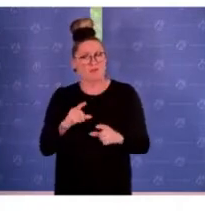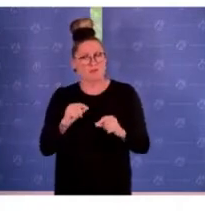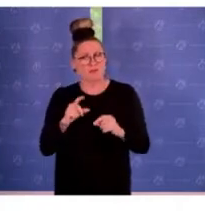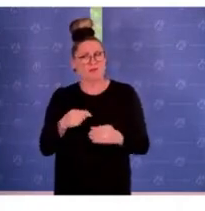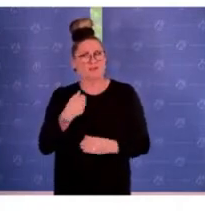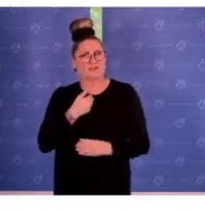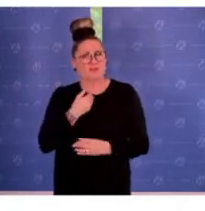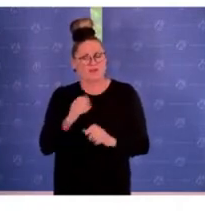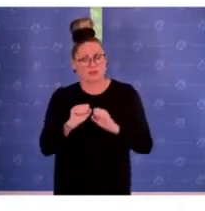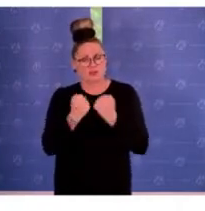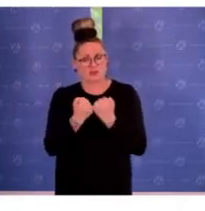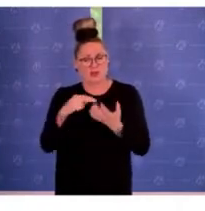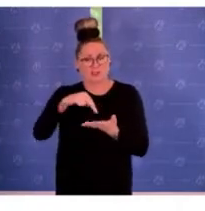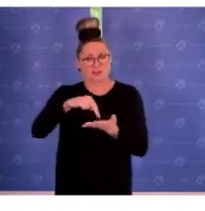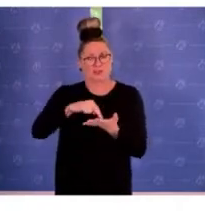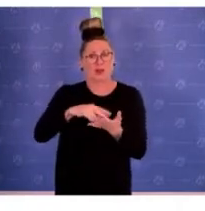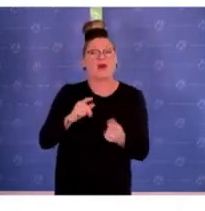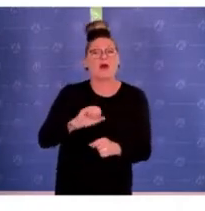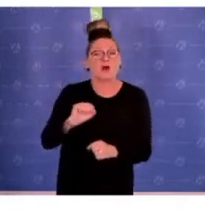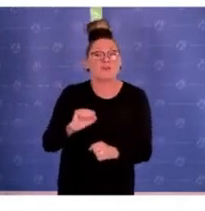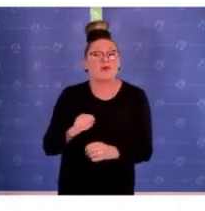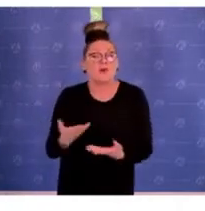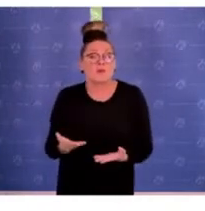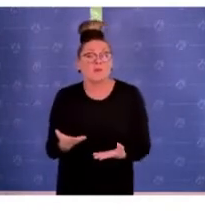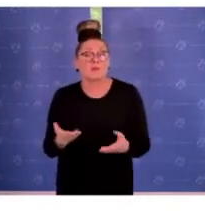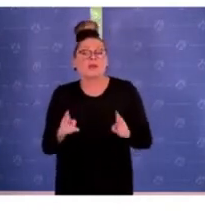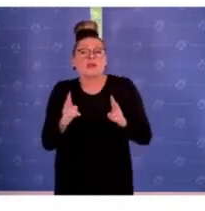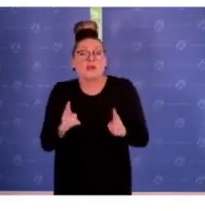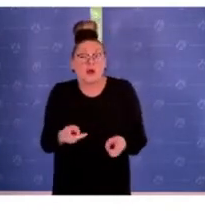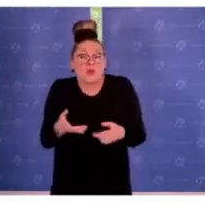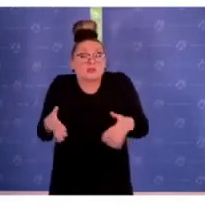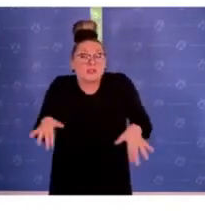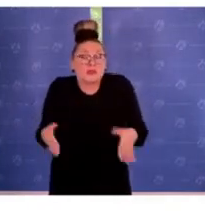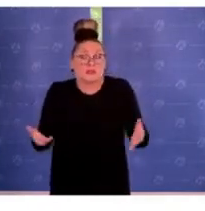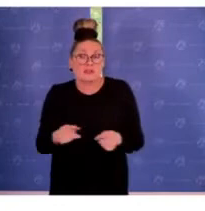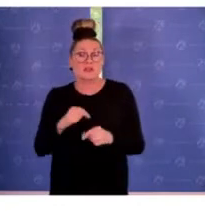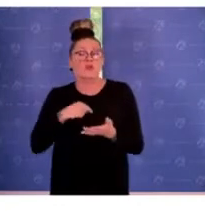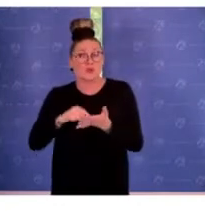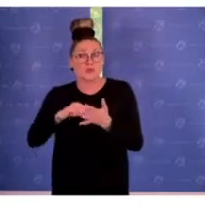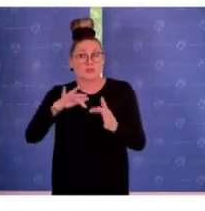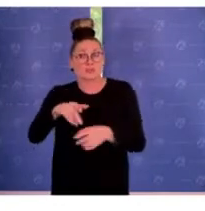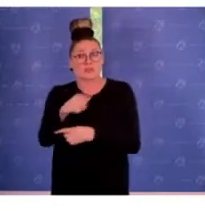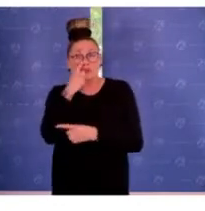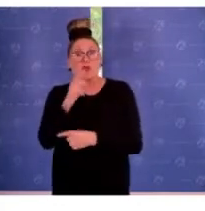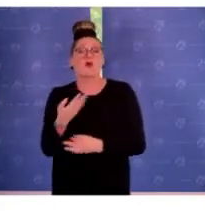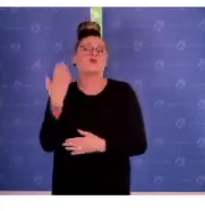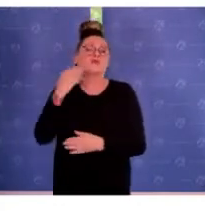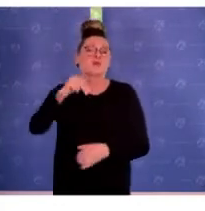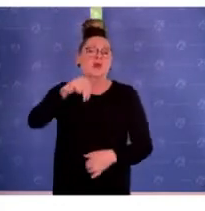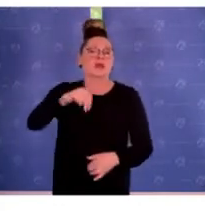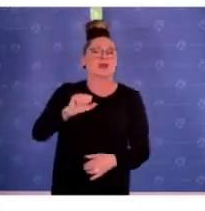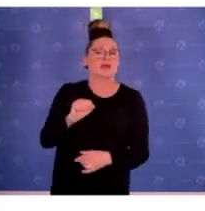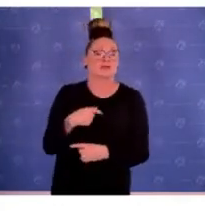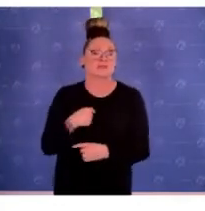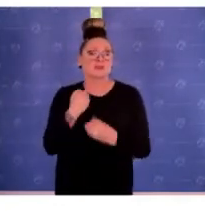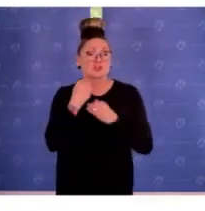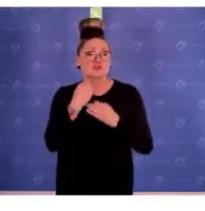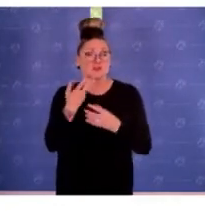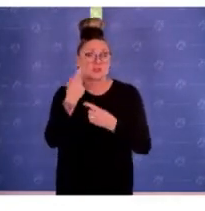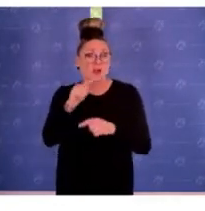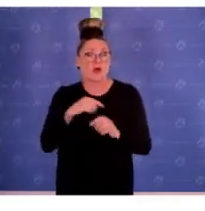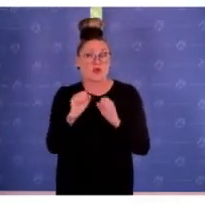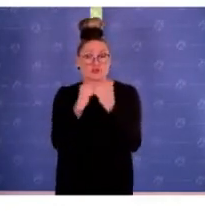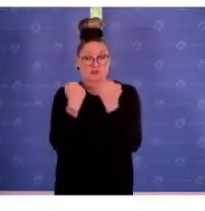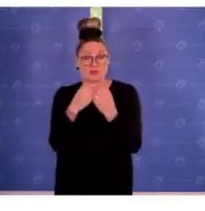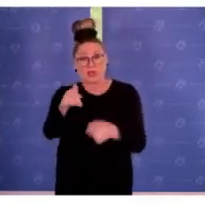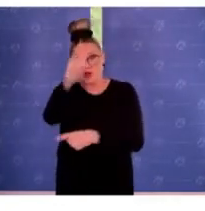staatliche Stellen, hat seine guten Gründe und seine Berechtigung und nicht zuletzt eben auch die NS-Geschichte, bei der es ja gerade staatliche Stellen wie